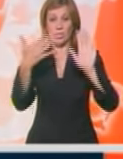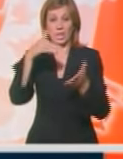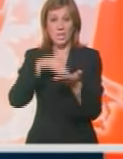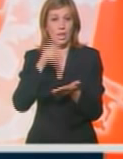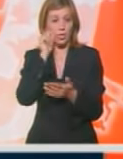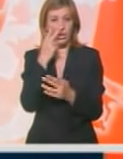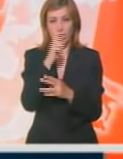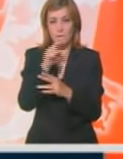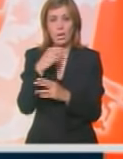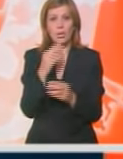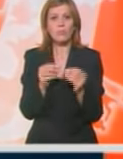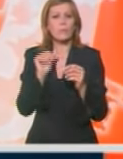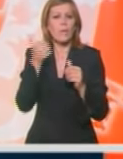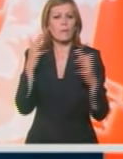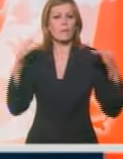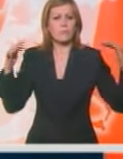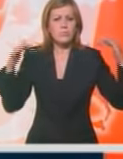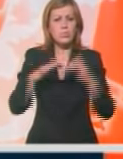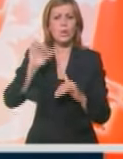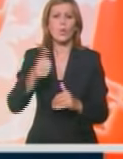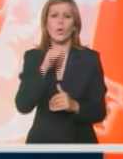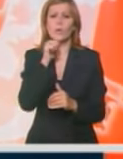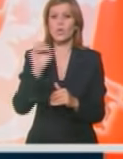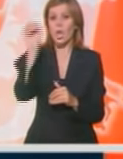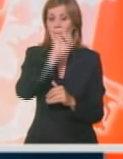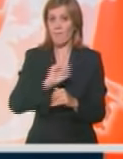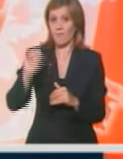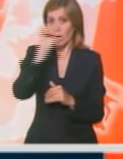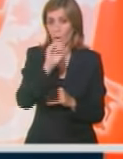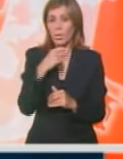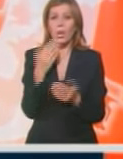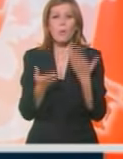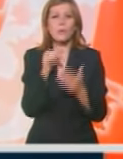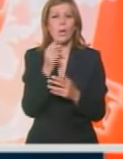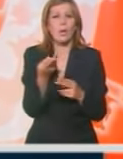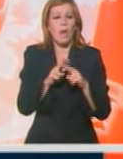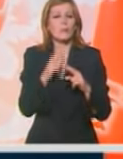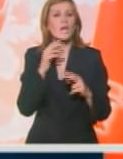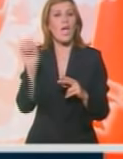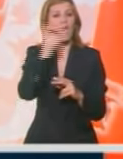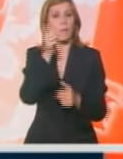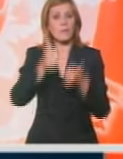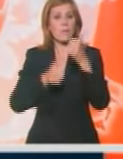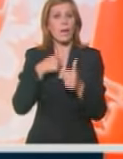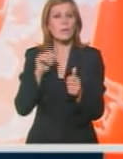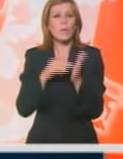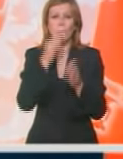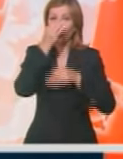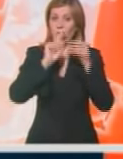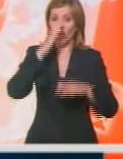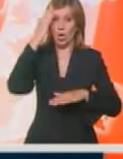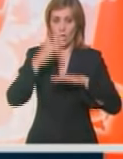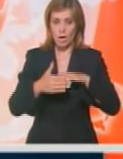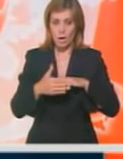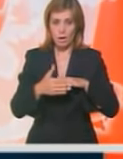ljudi i time izrastao u najmasovniji festival u istočnoj Evropi u svatnom slučaju, možda i u najmasovniji evropski festival. Nismo stigli da proverimo do kraja.